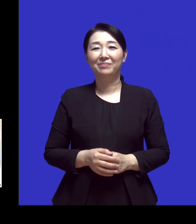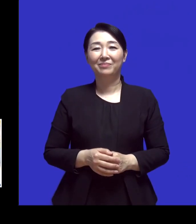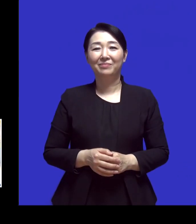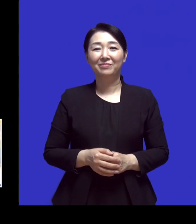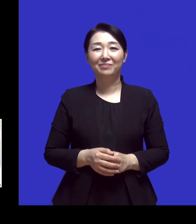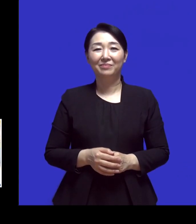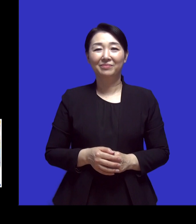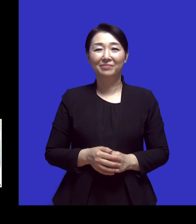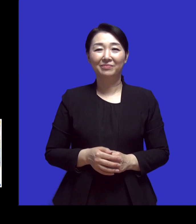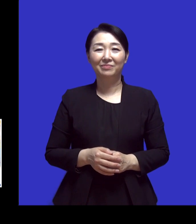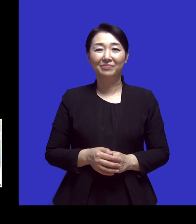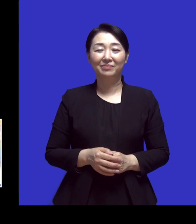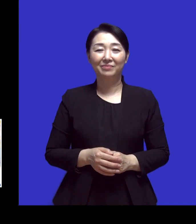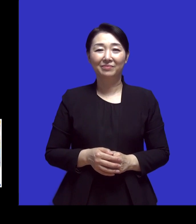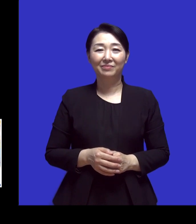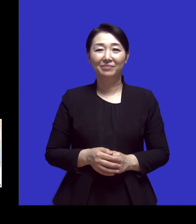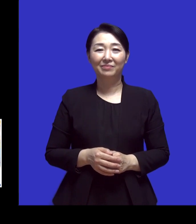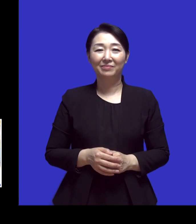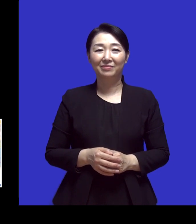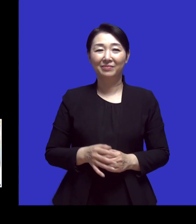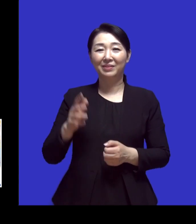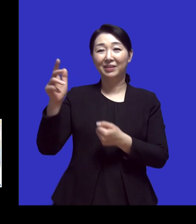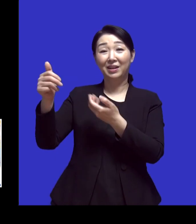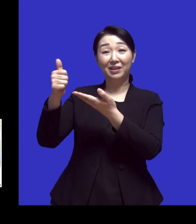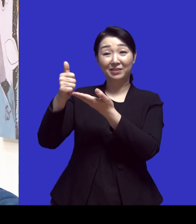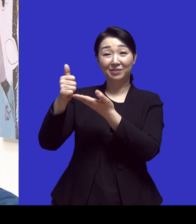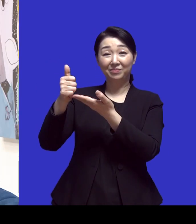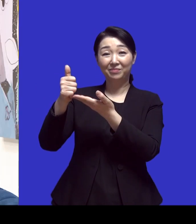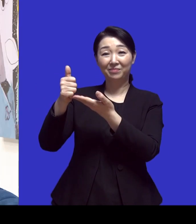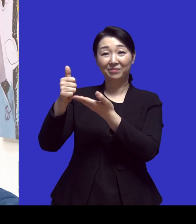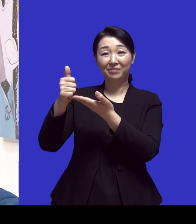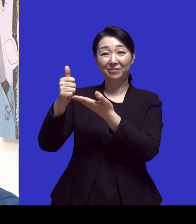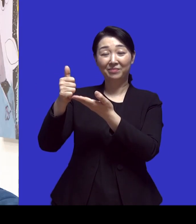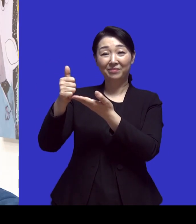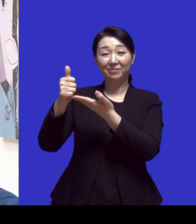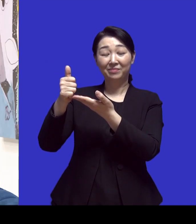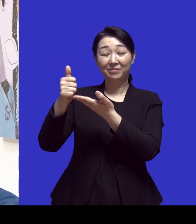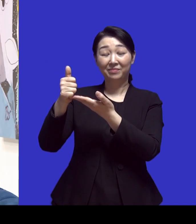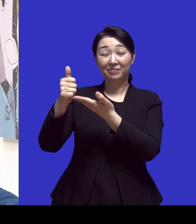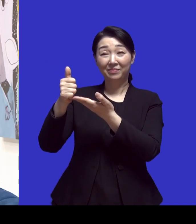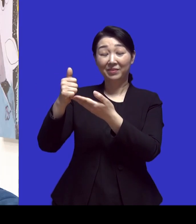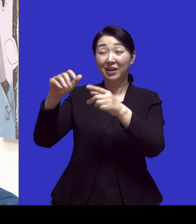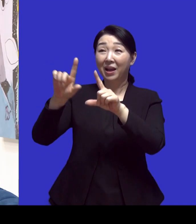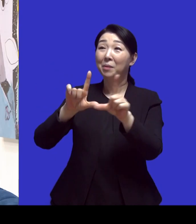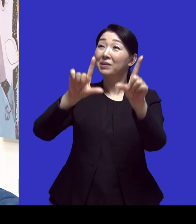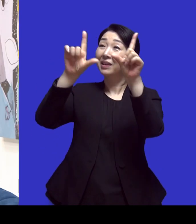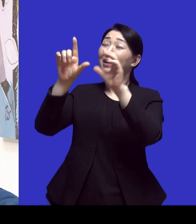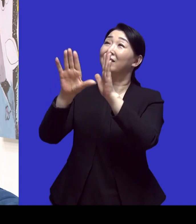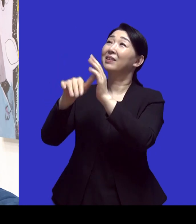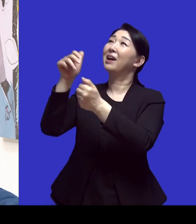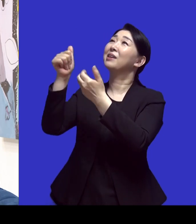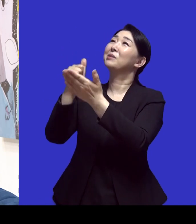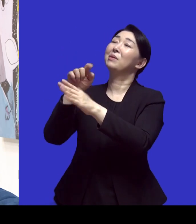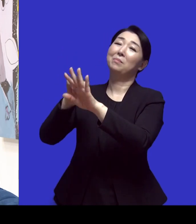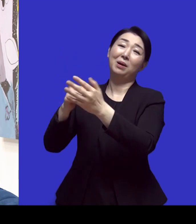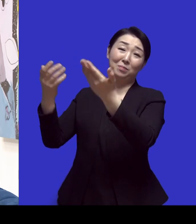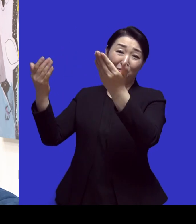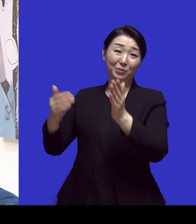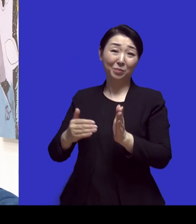그것도 이제 하나님과 보내던 시간 가운데 하나님이 주신 마음인데 네